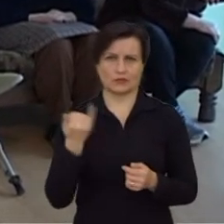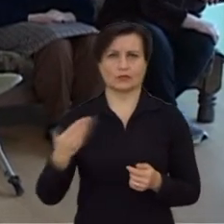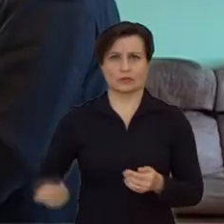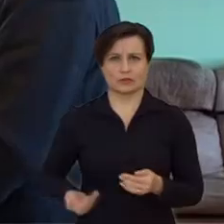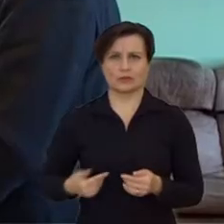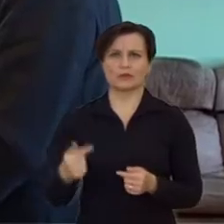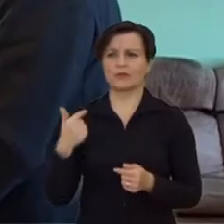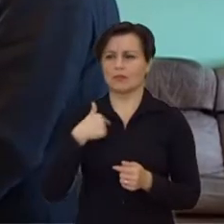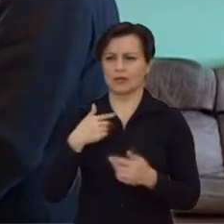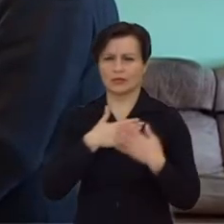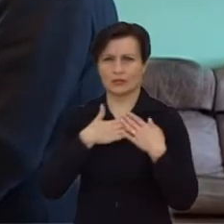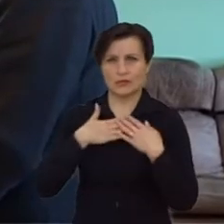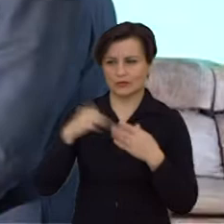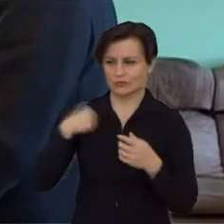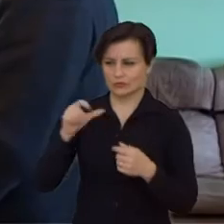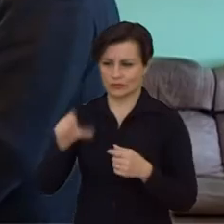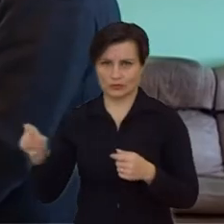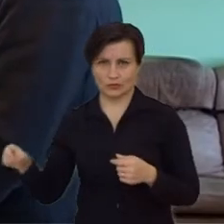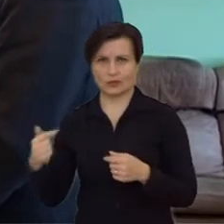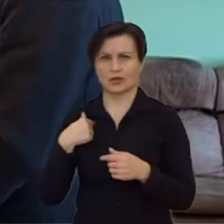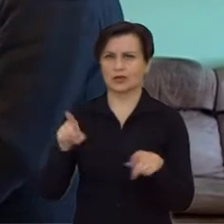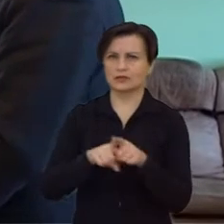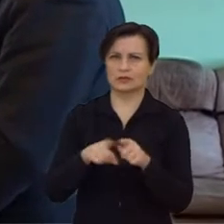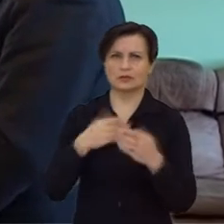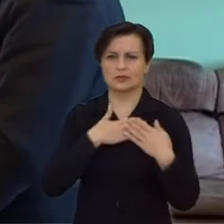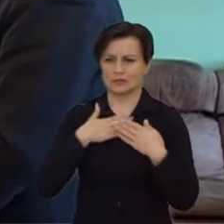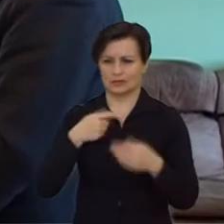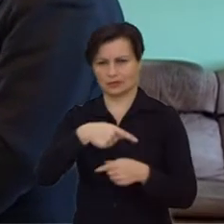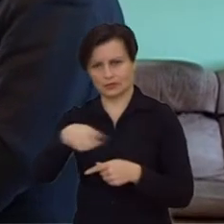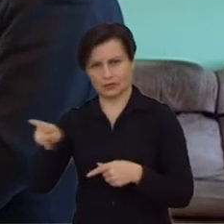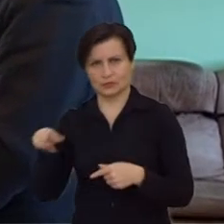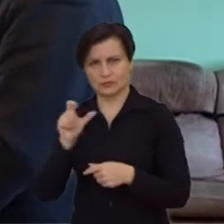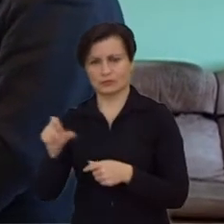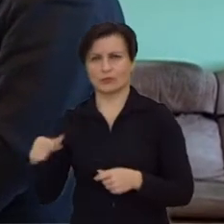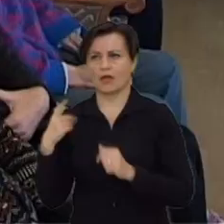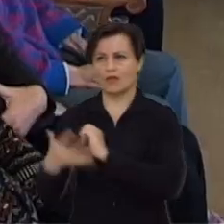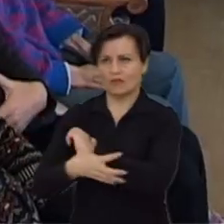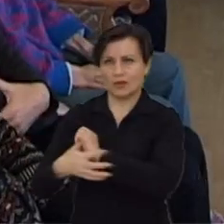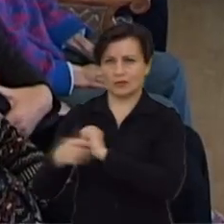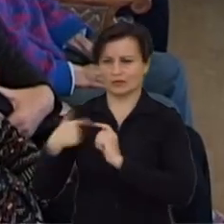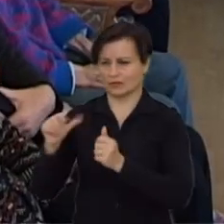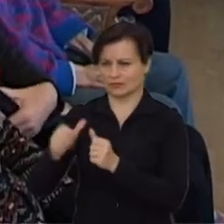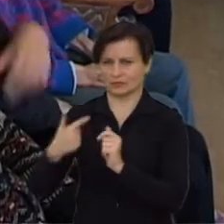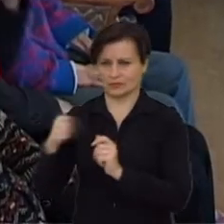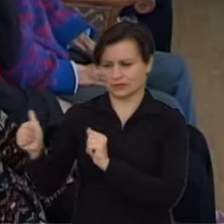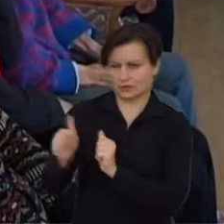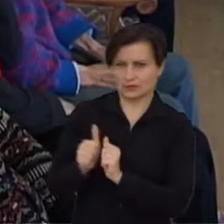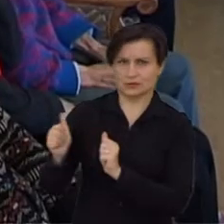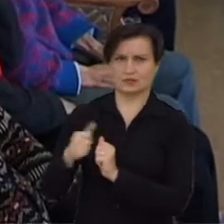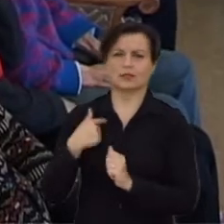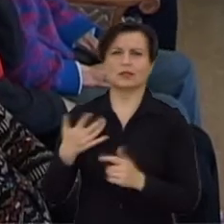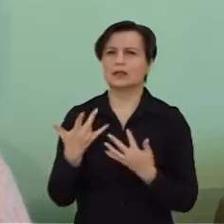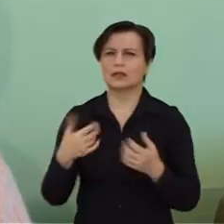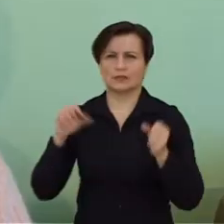nenobudžiai. Labai mane milėjų žmonės, aš labai milėjau irgi, būdavo vargšai visi, tai tik pri manęs. Pri